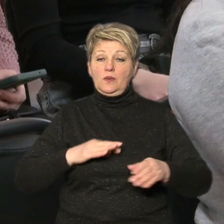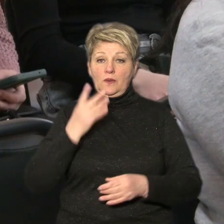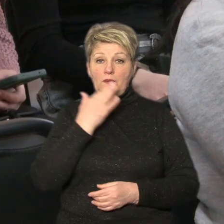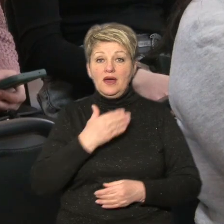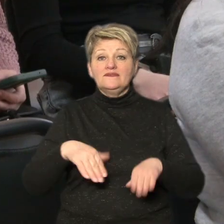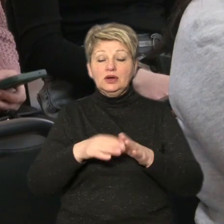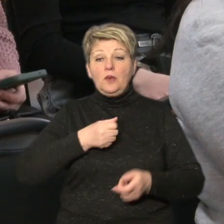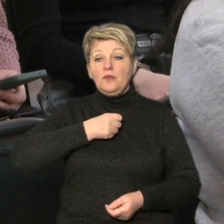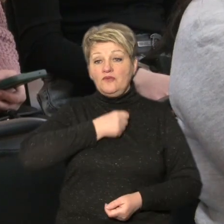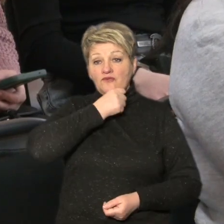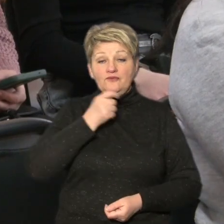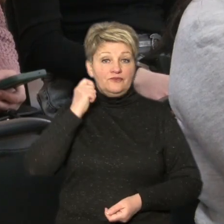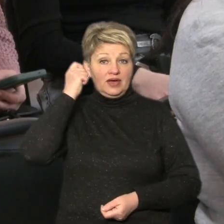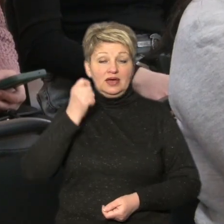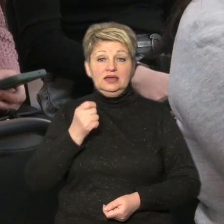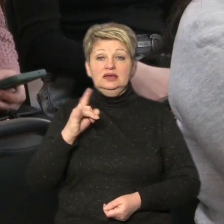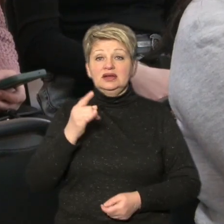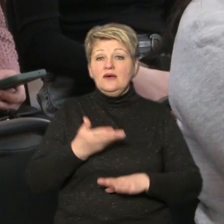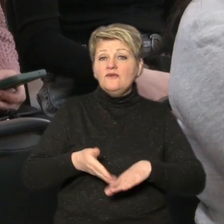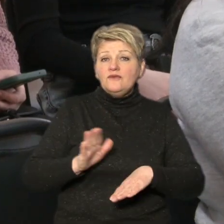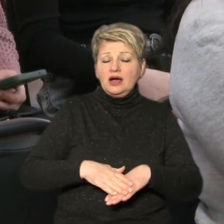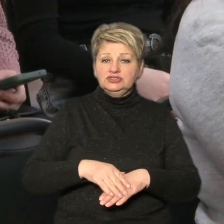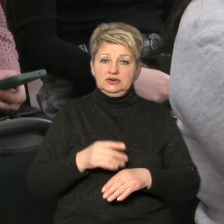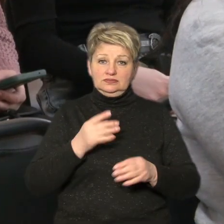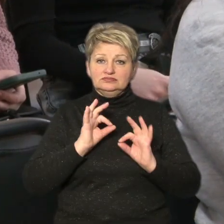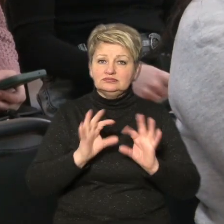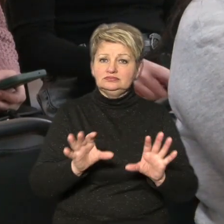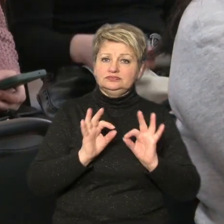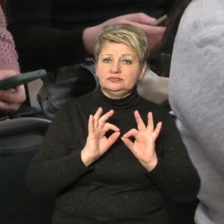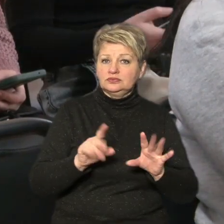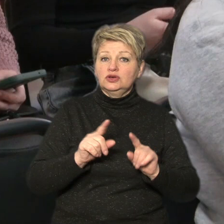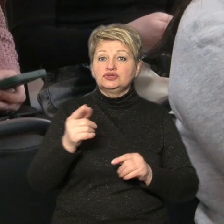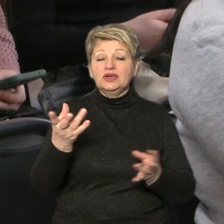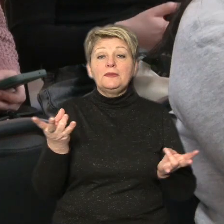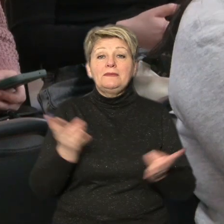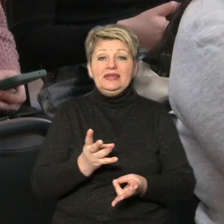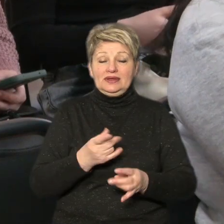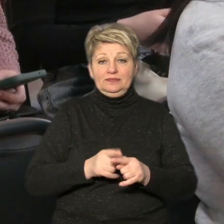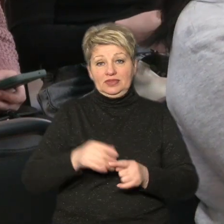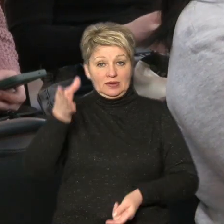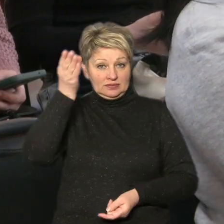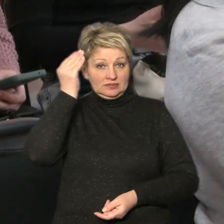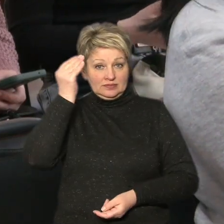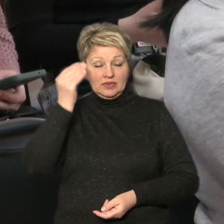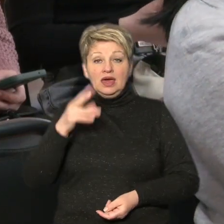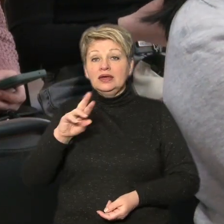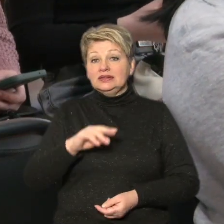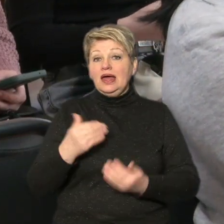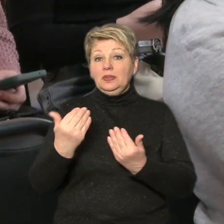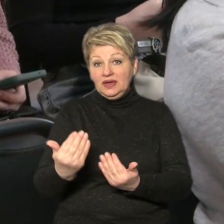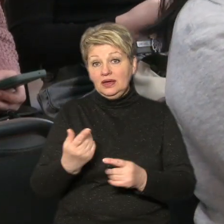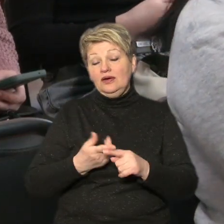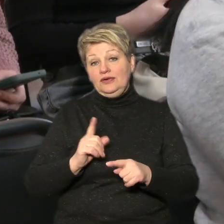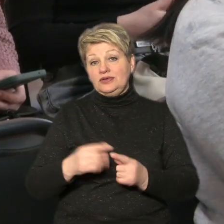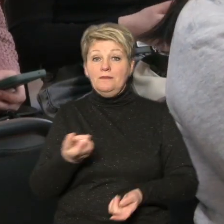віці дитині важко донести, що їй потрібно цю мову вивчати. І для неї це мотивація, що